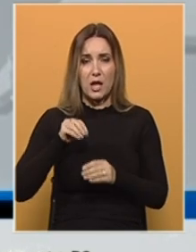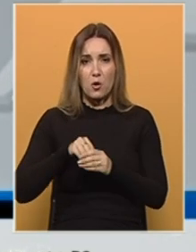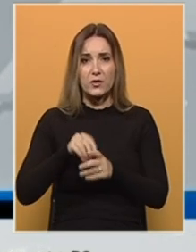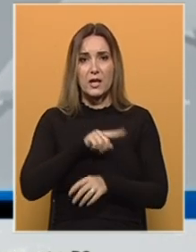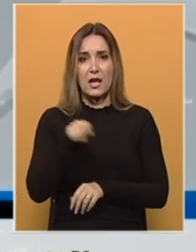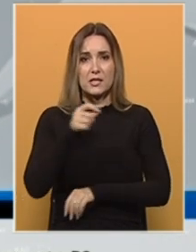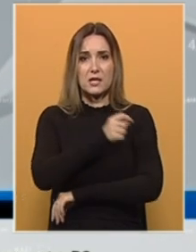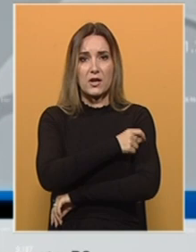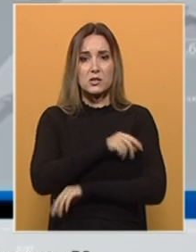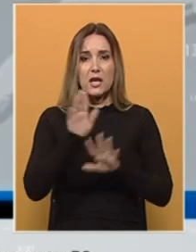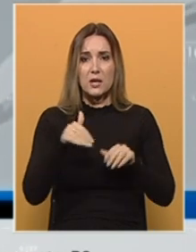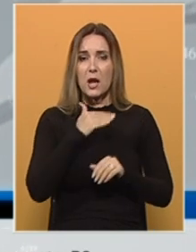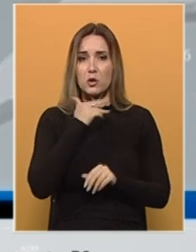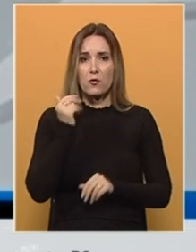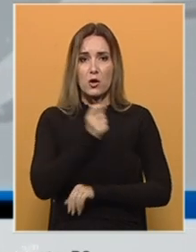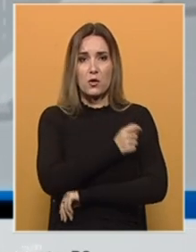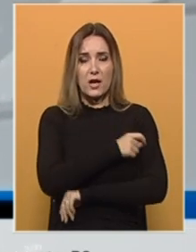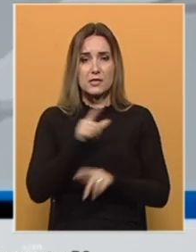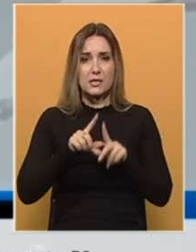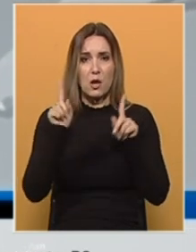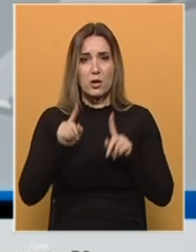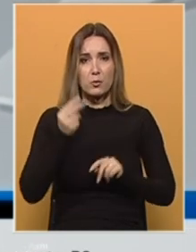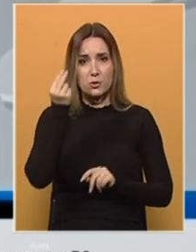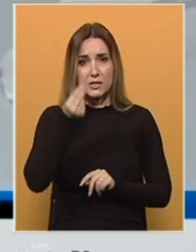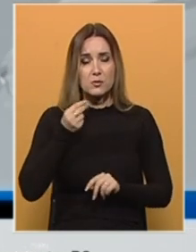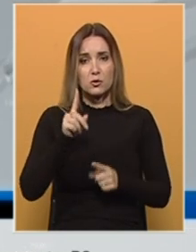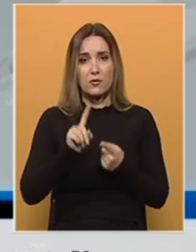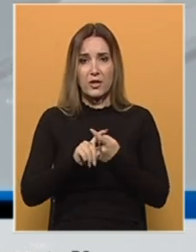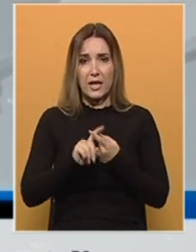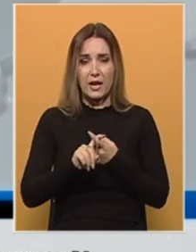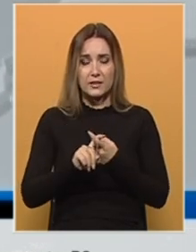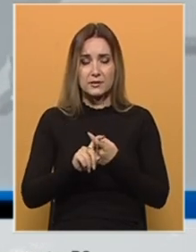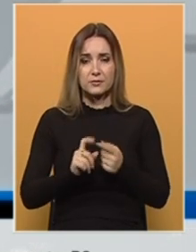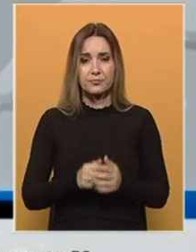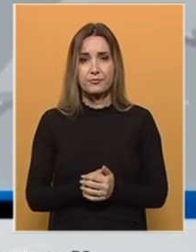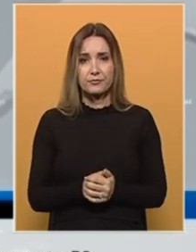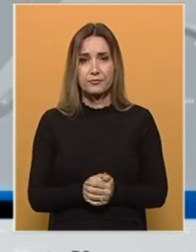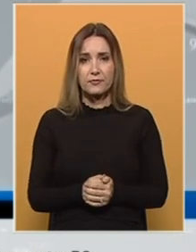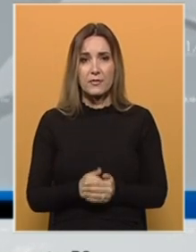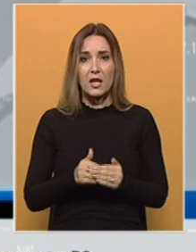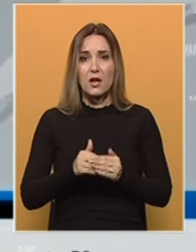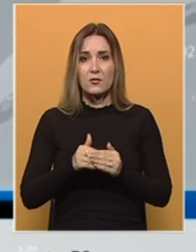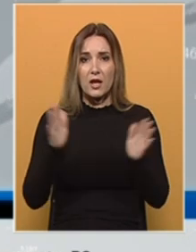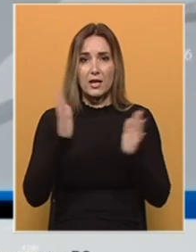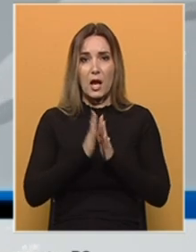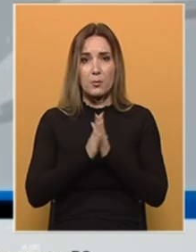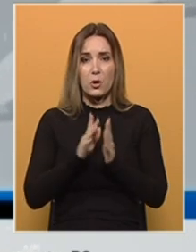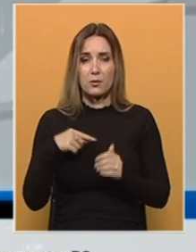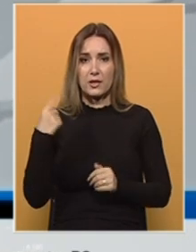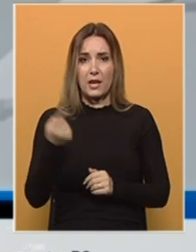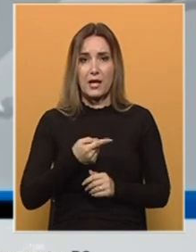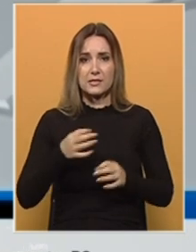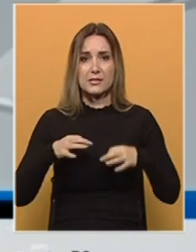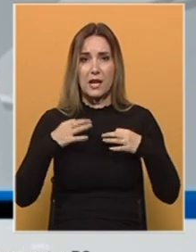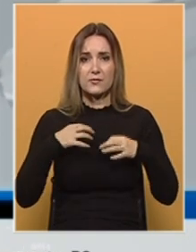vakcinišu. Imamo dovoljno vakcina u Republici Srpskoj i Federaciji. I velika molba svih nas vraševnih